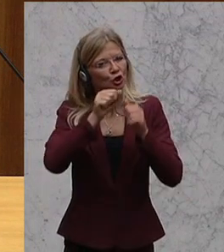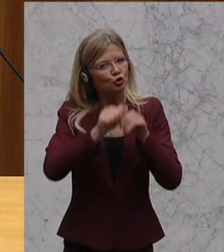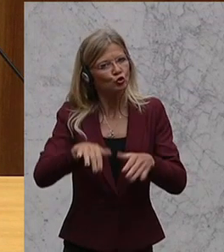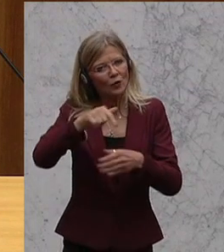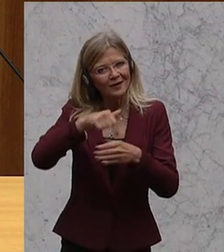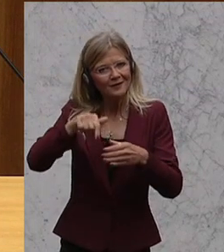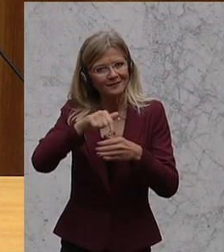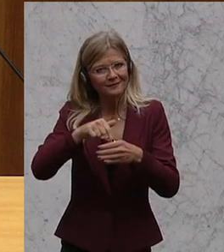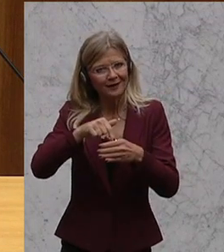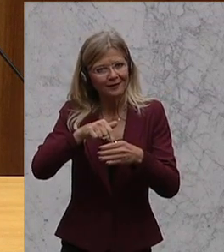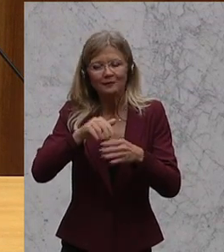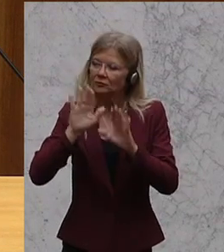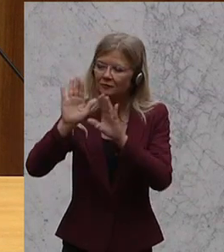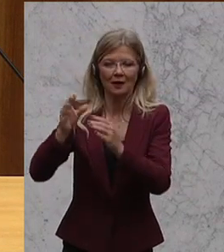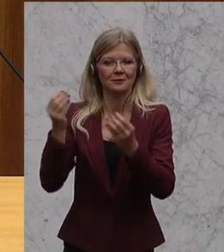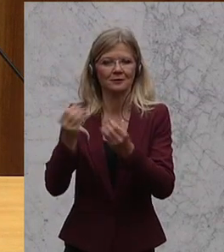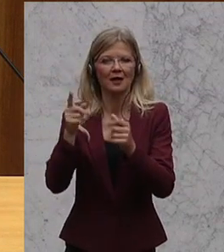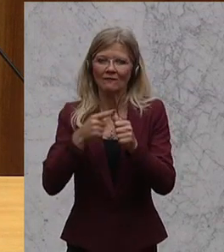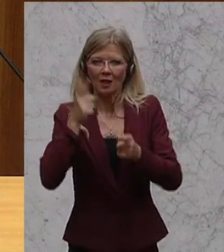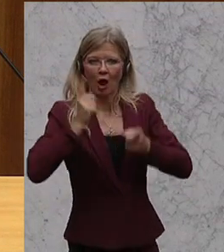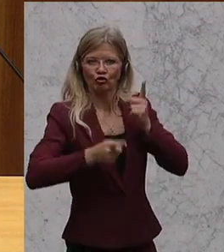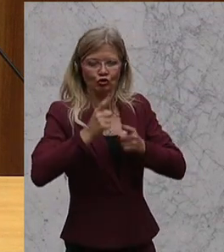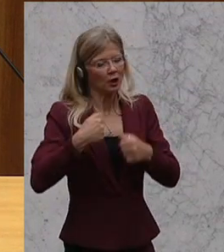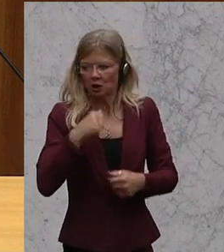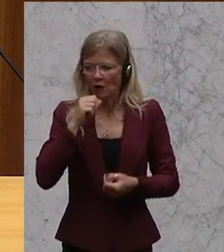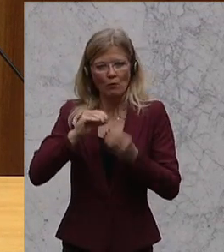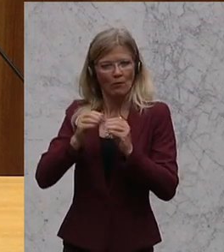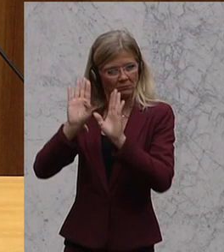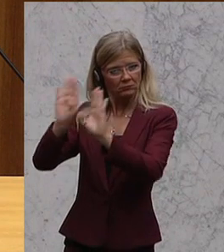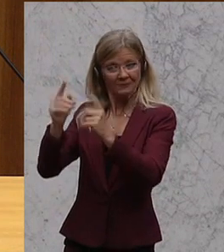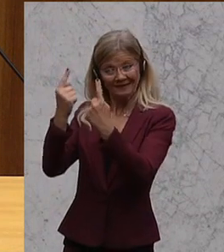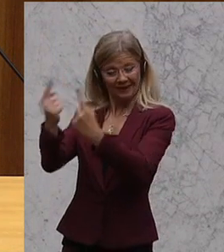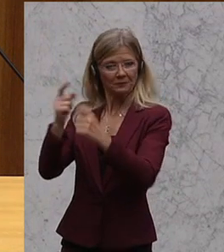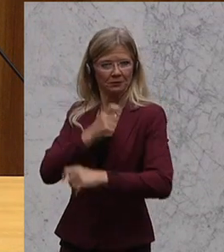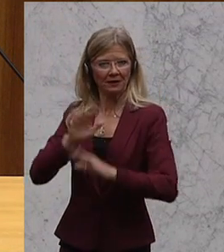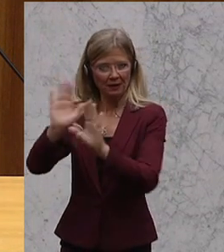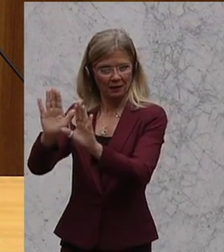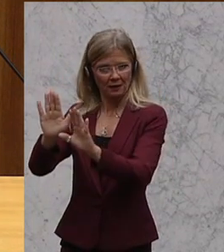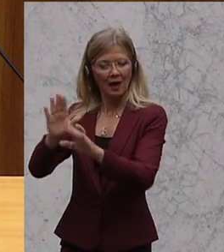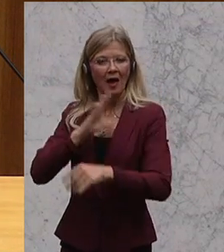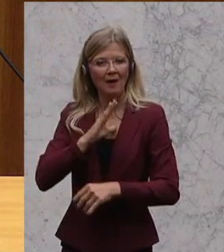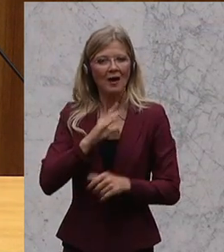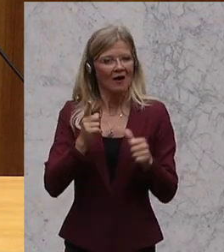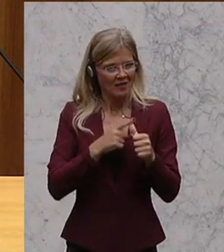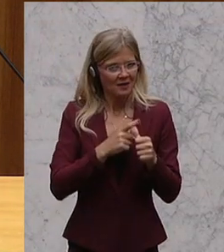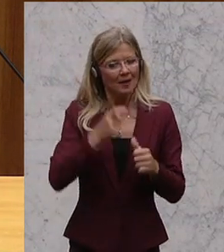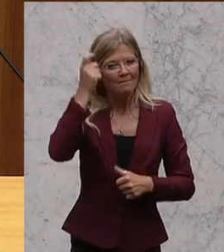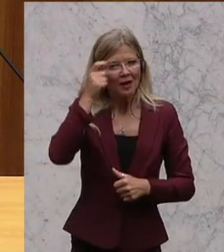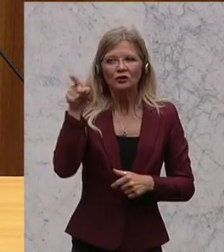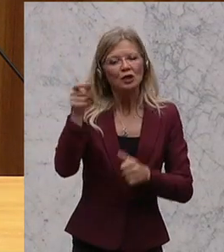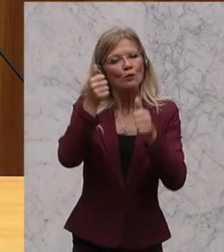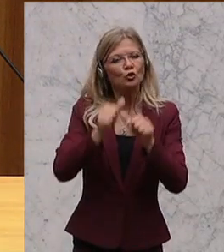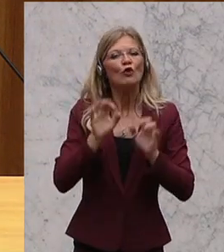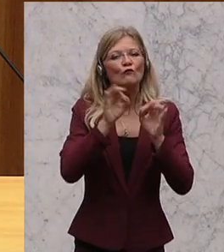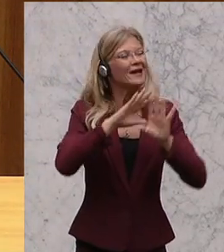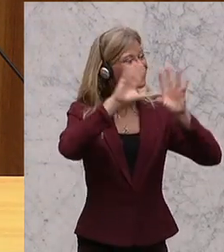Sache. Wenn man das autoritär macht, dann habe ich kein Problem damit. Sollte jemand der Meinung sein, das wäre ein Modell für